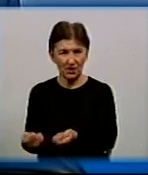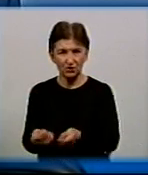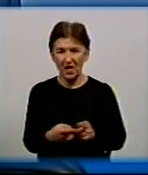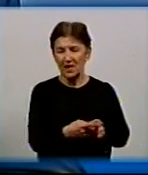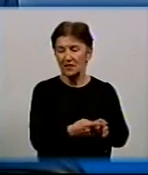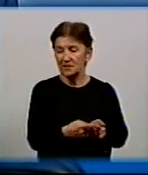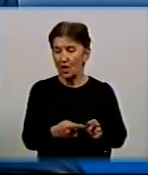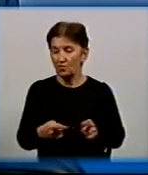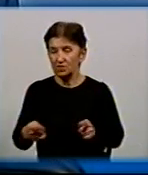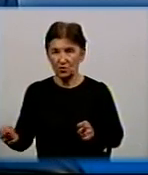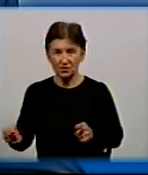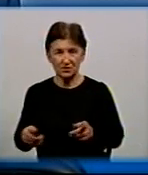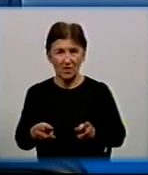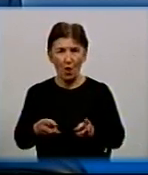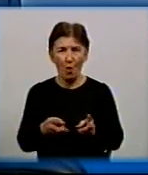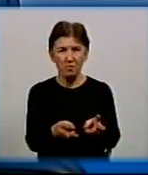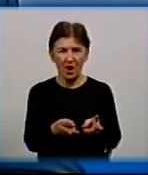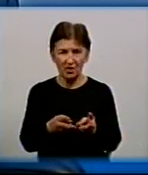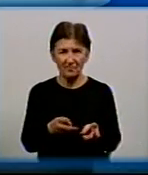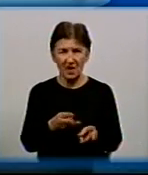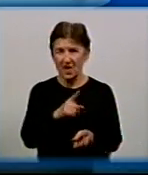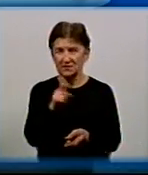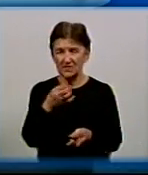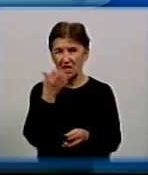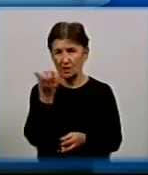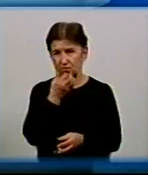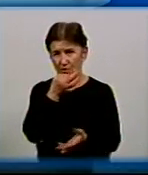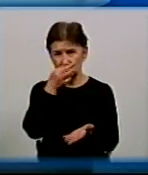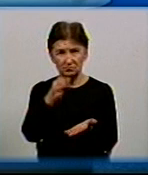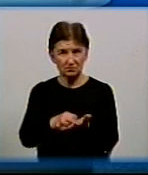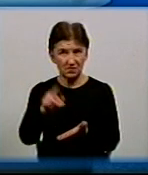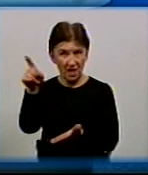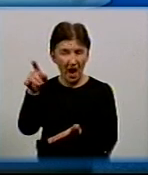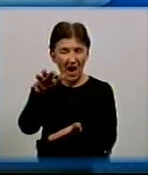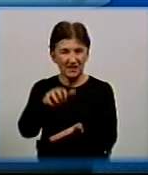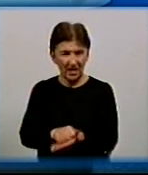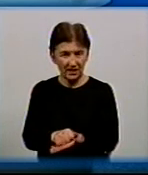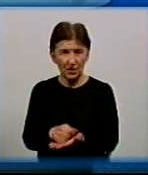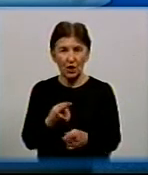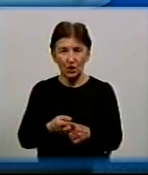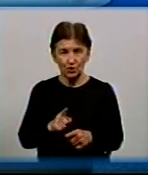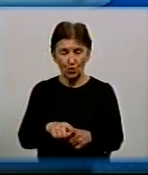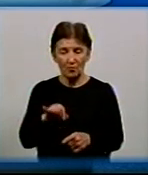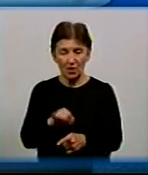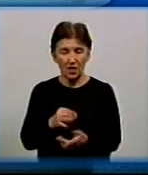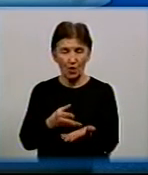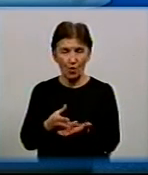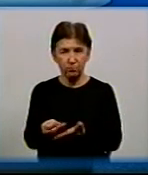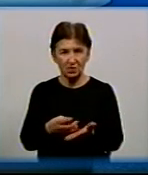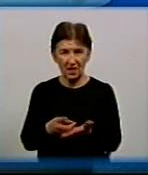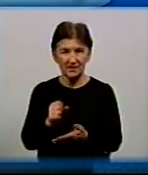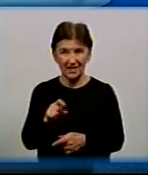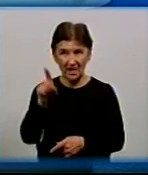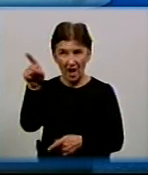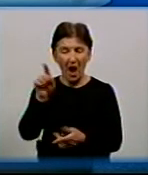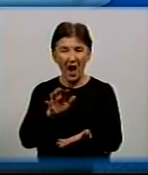протязі цього опалювального сезону. За тепло буде відповідати орендне підприємство. Тому і оплата повинна йти на орендне